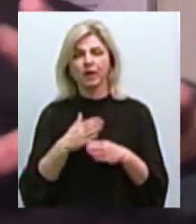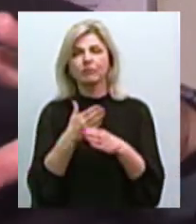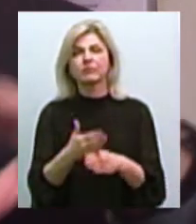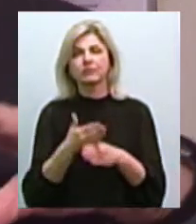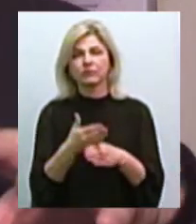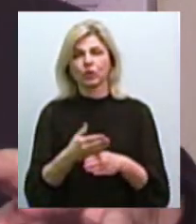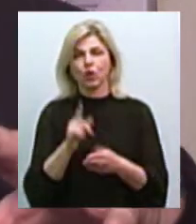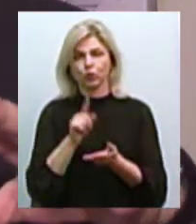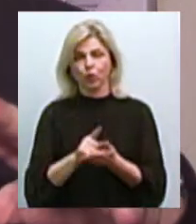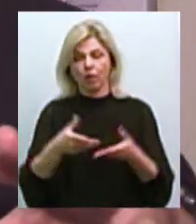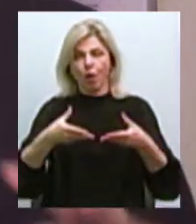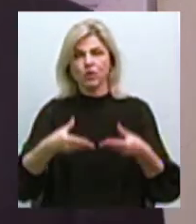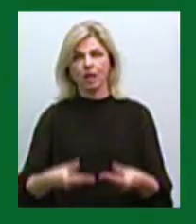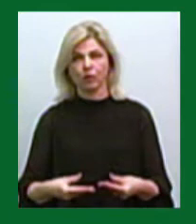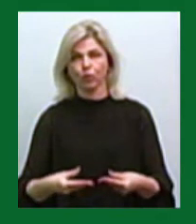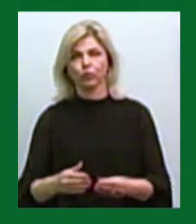дати усадку.